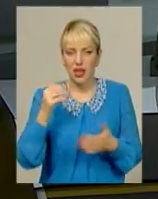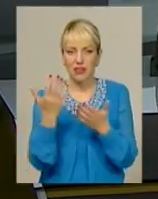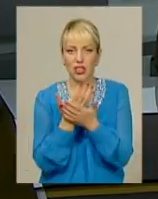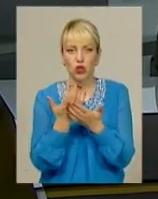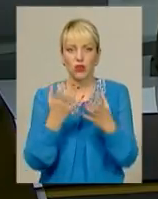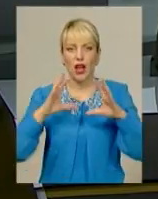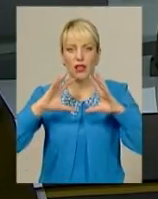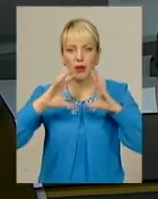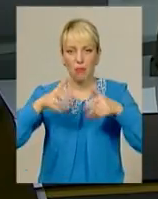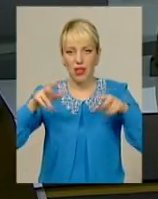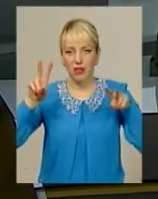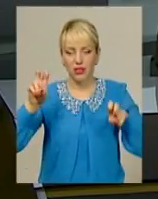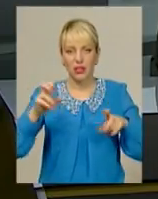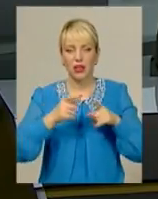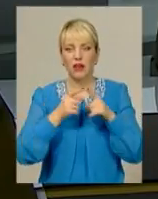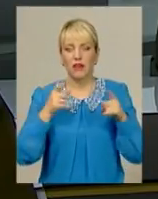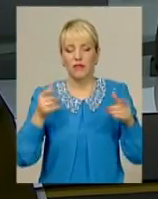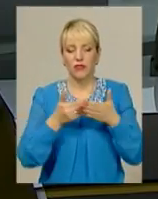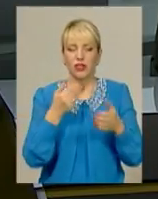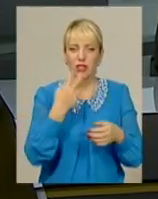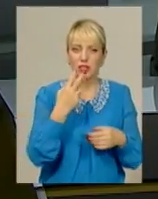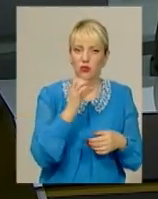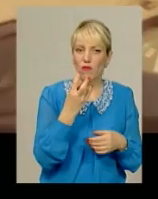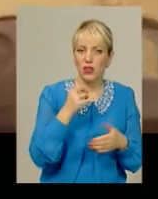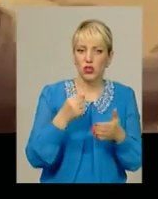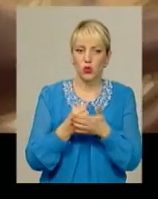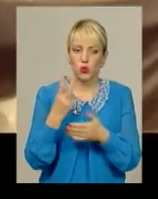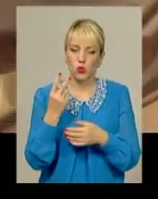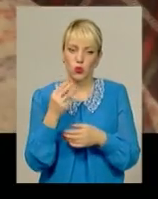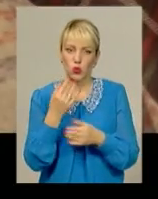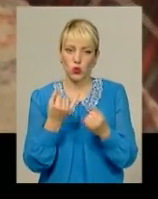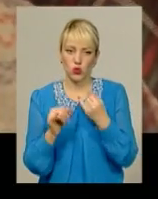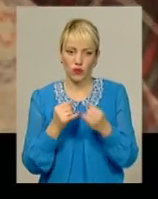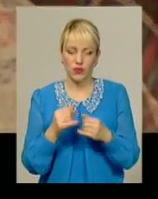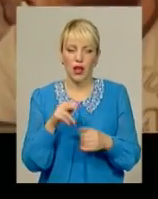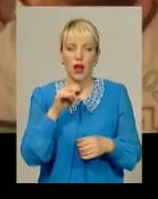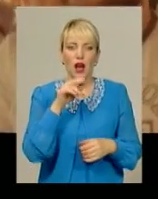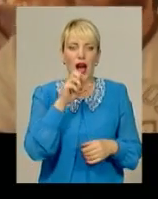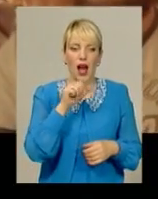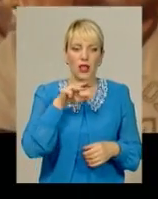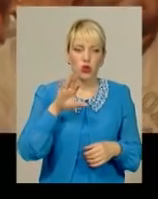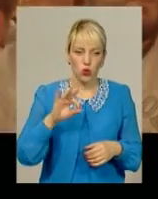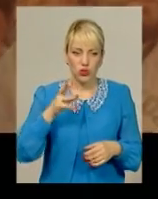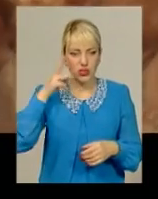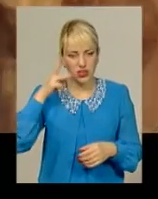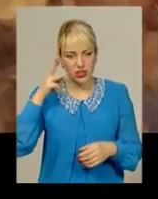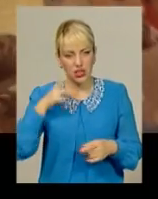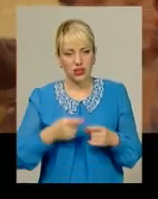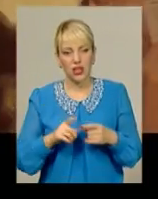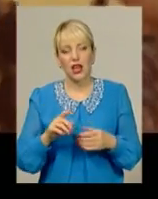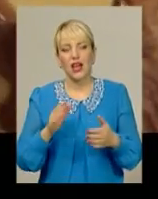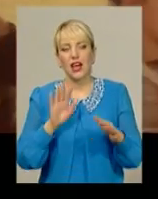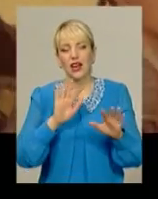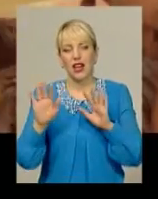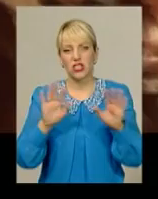впродовж трьох днів – від 30 вересня і до 2 жовтня. Про АТО зняти в АТО. Режисером-українцем з Лос